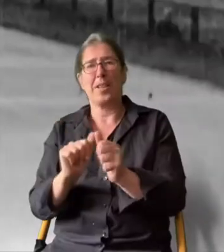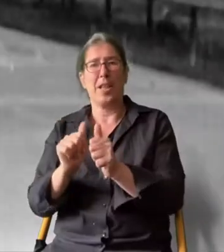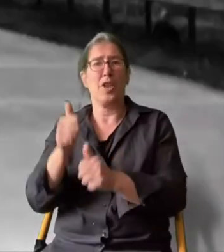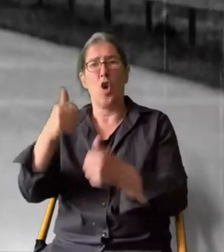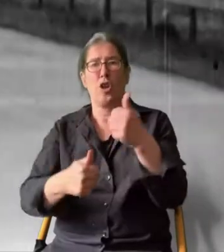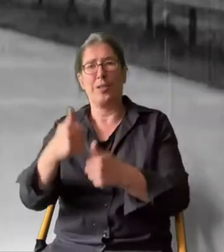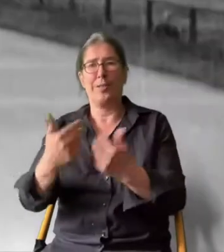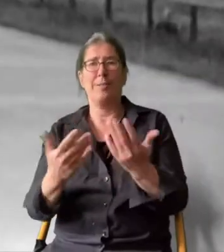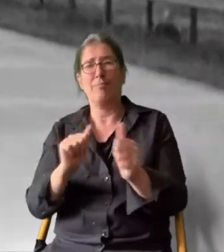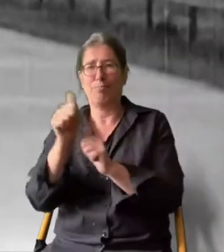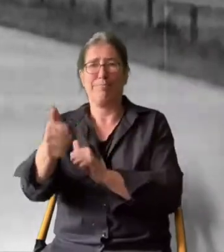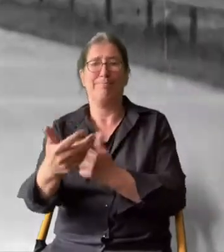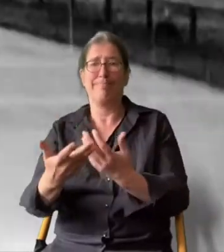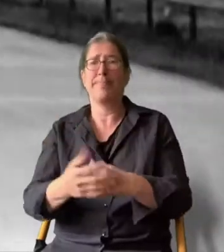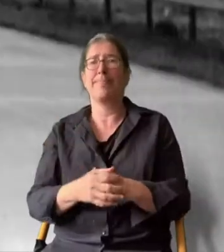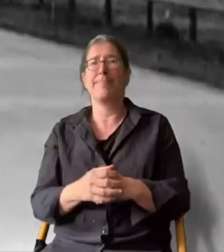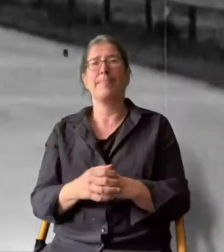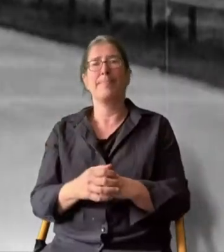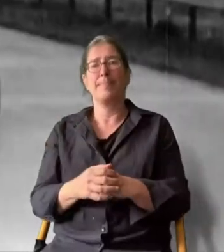Weltrekord.